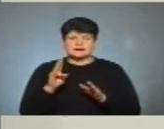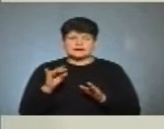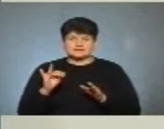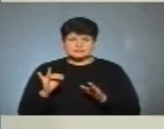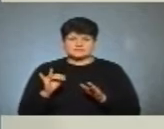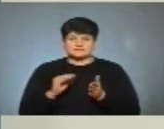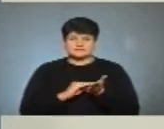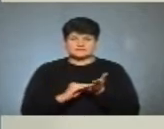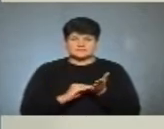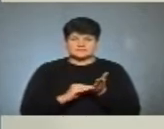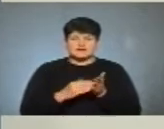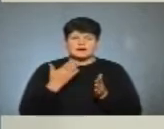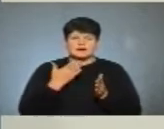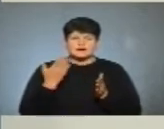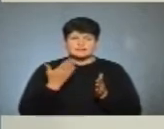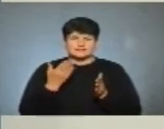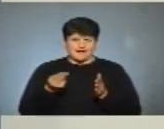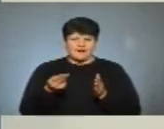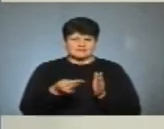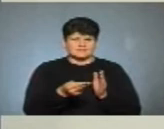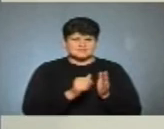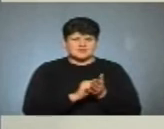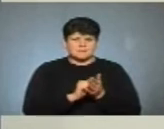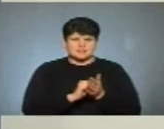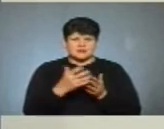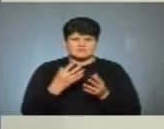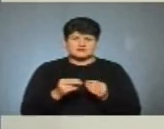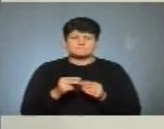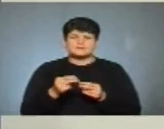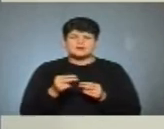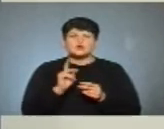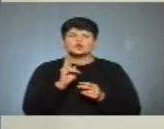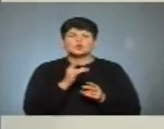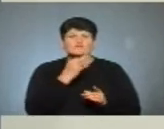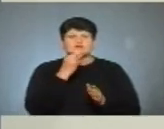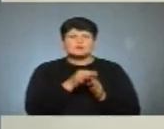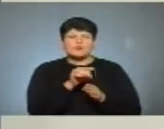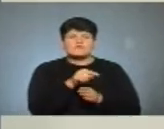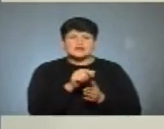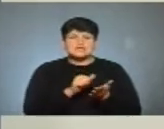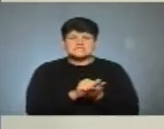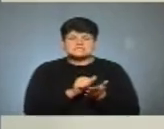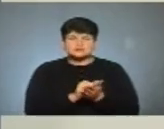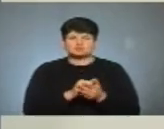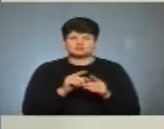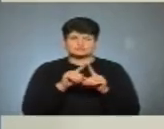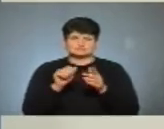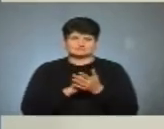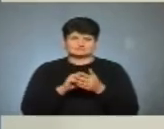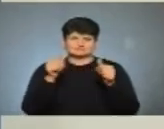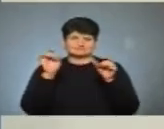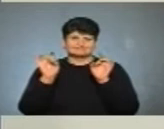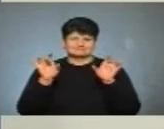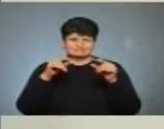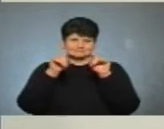агітаційних матеріалах. Тобто, відповідно, вписування, хто відповідальний за друк тих чи інших агітаційних матеріалів, хто